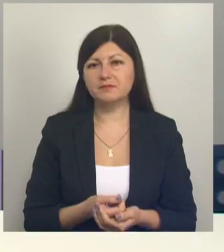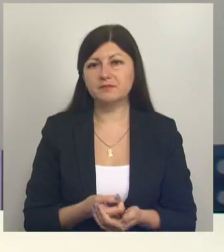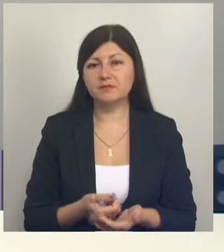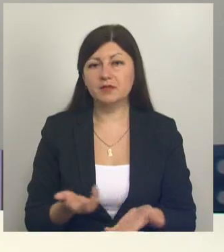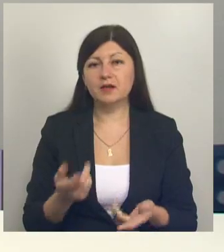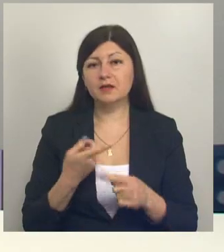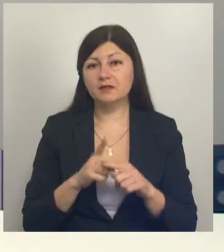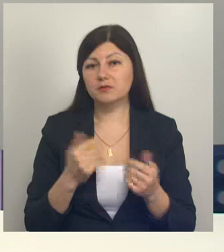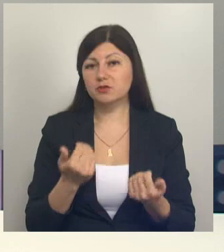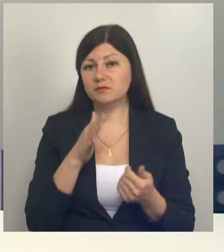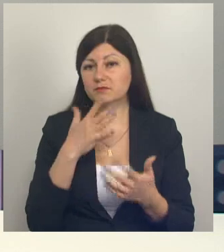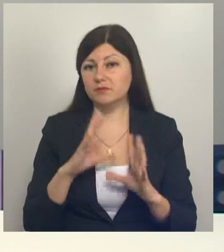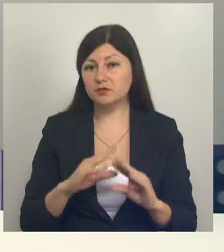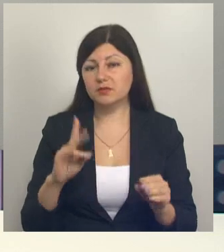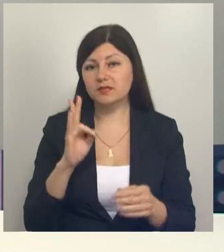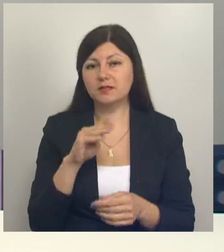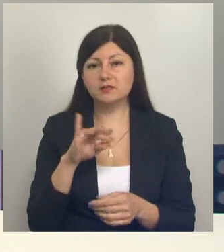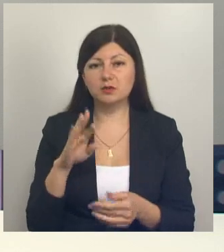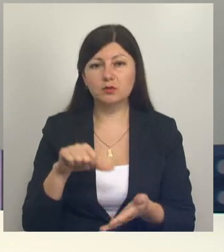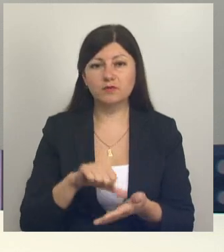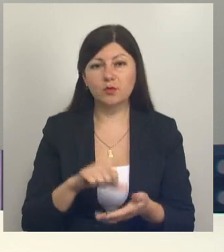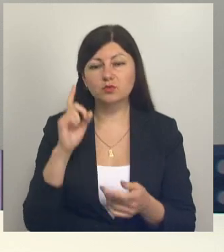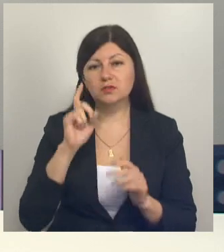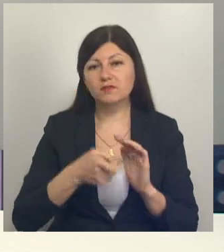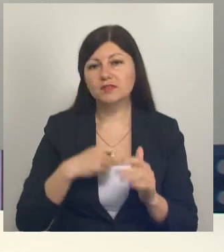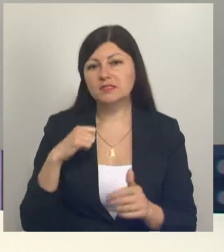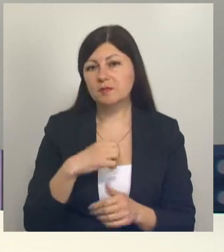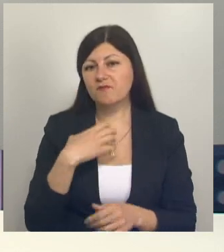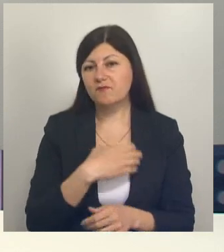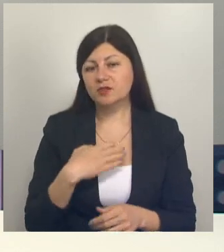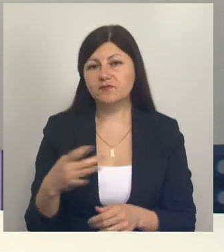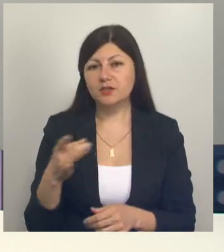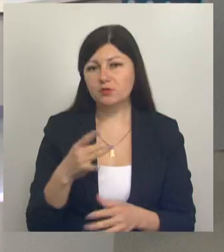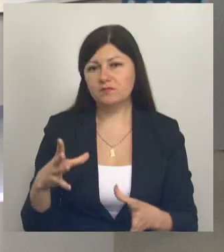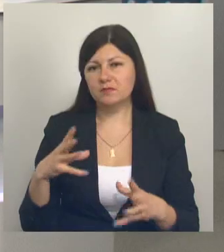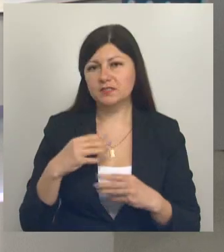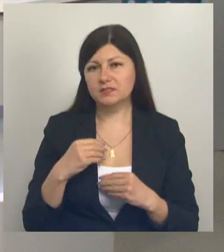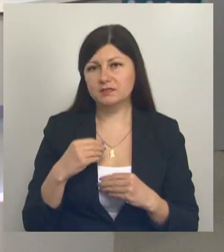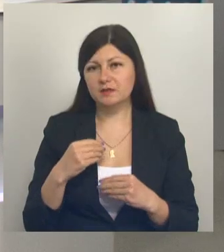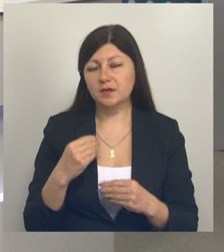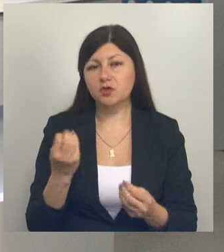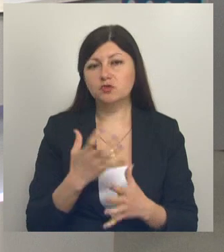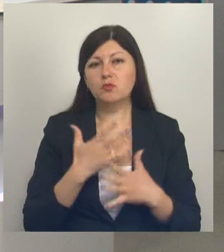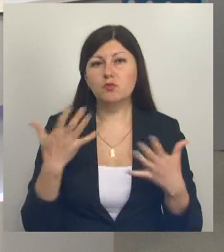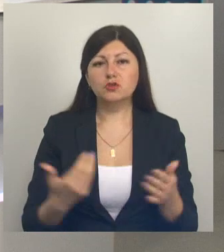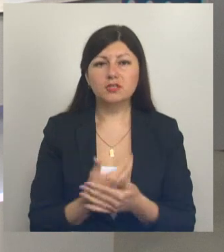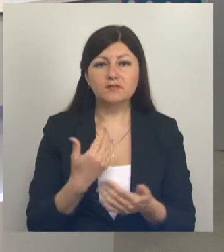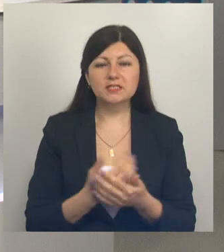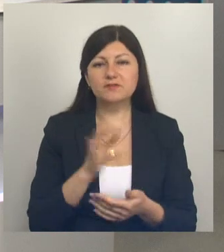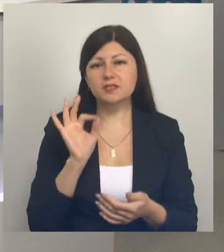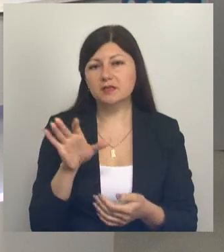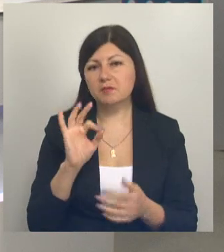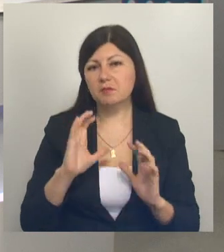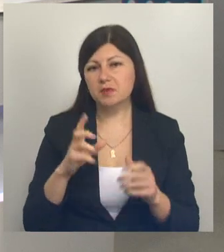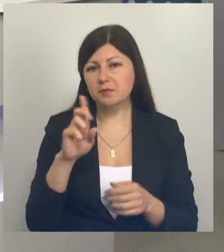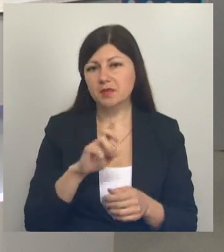И к этому часу все. Я, Наталья Титова. Узнавайте о самом важном в регионе вместе с нами. Еще больше новостей в телеграм-канале